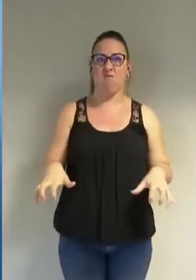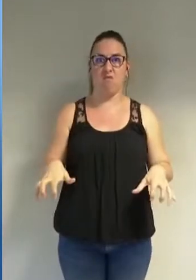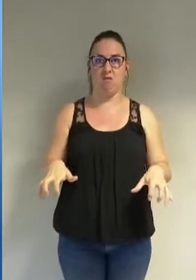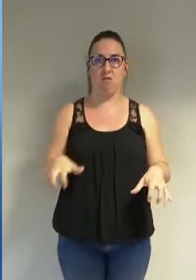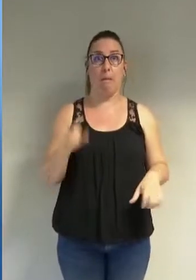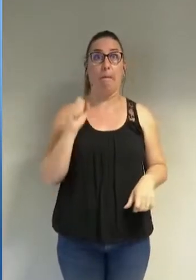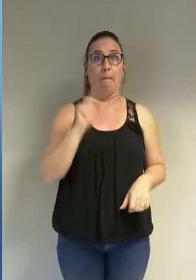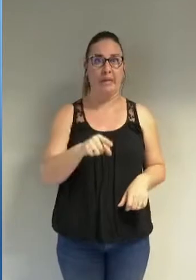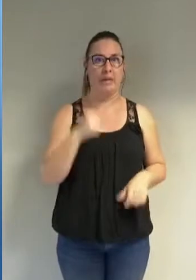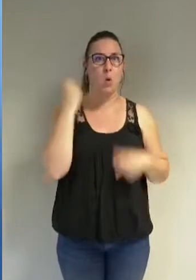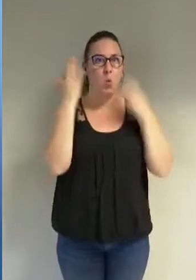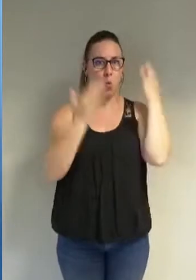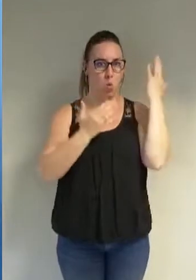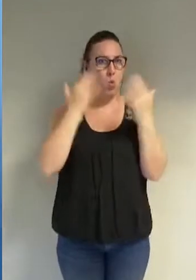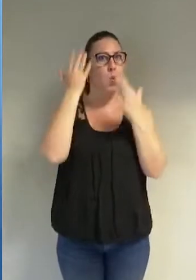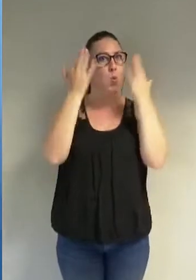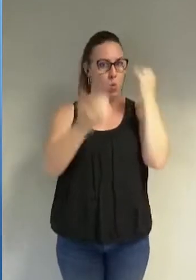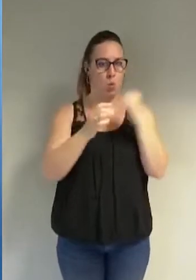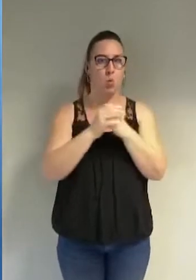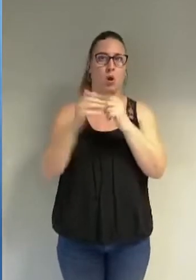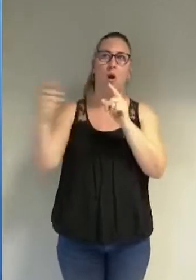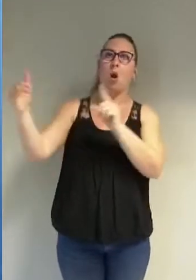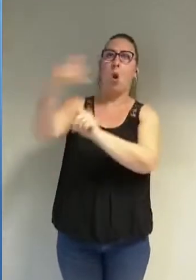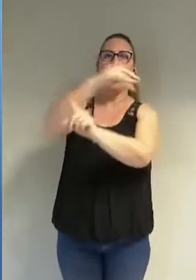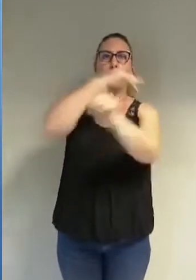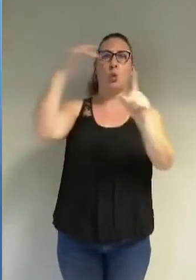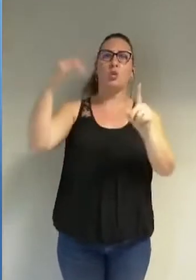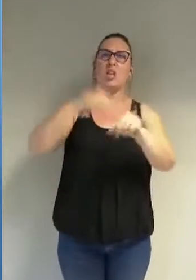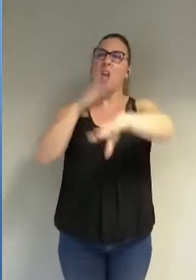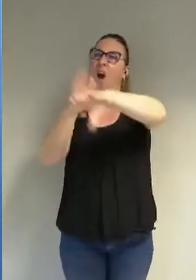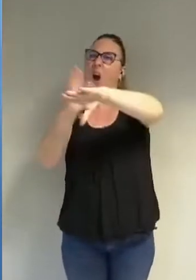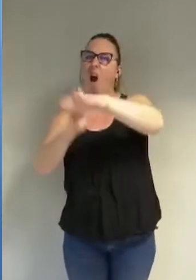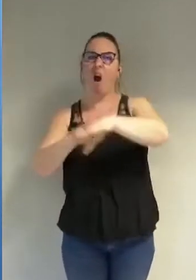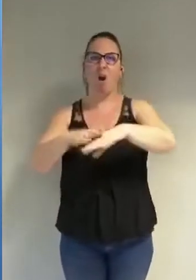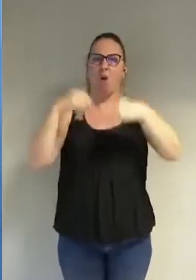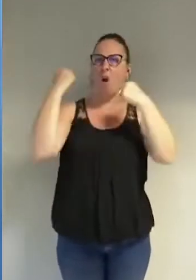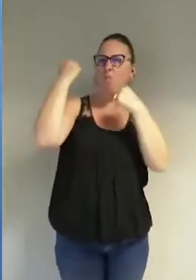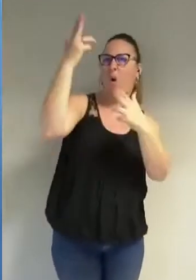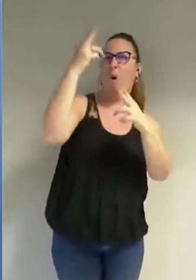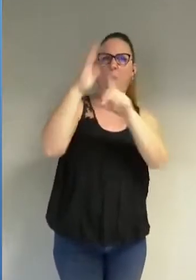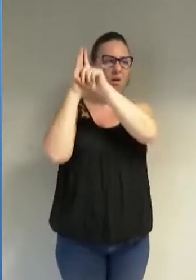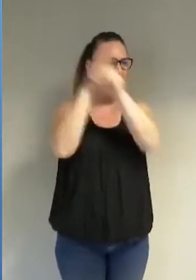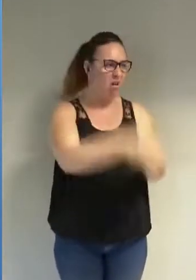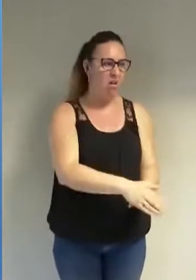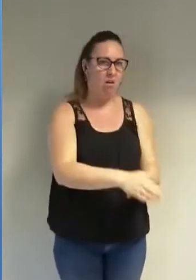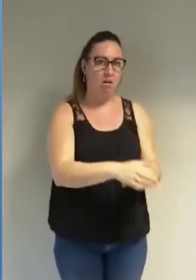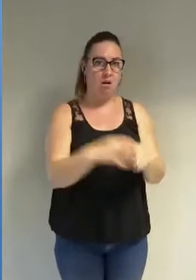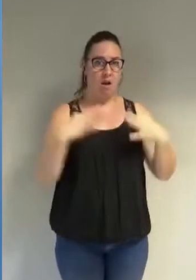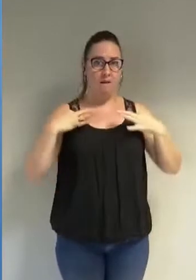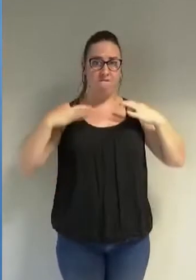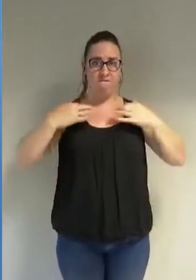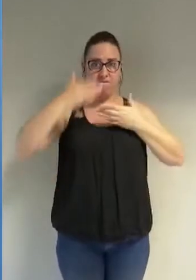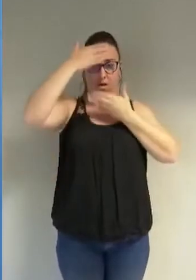s'inquiéter. Accuser la société de discrimination envers un vêtement lui-même discriminant est là